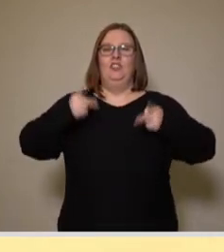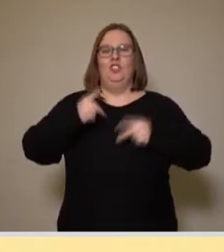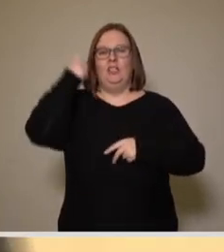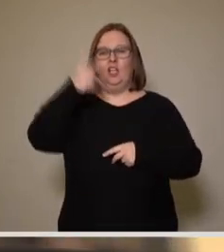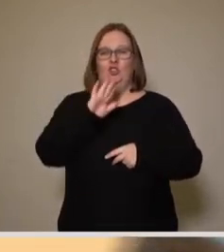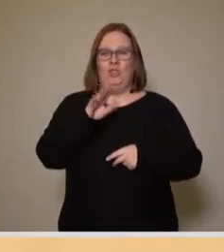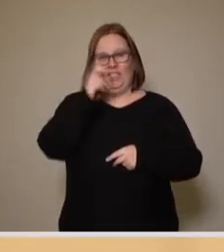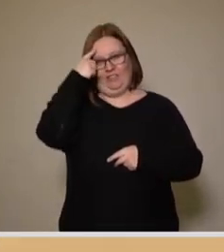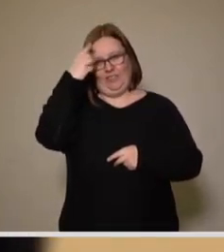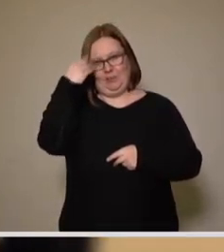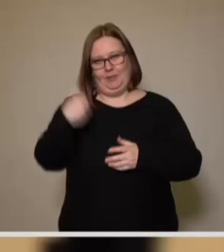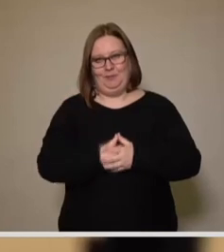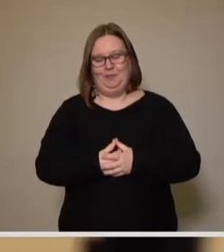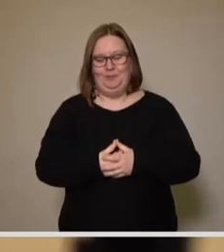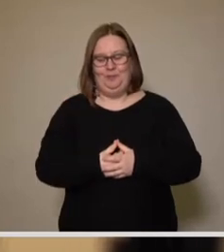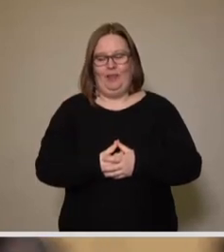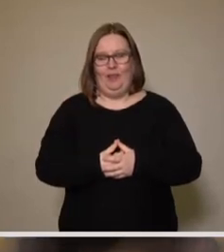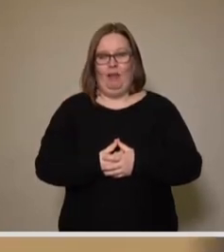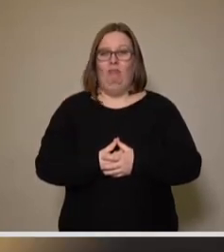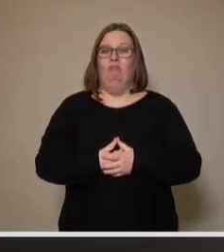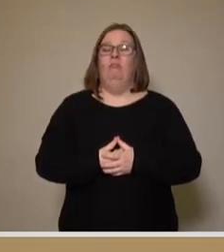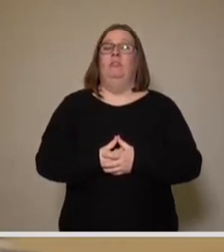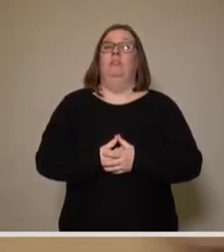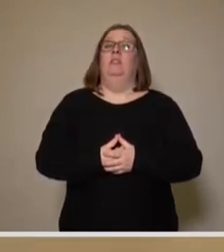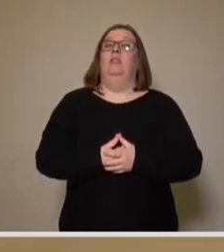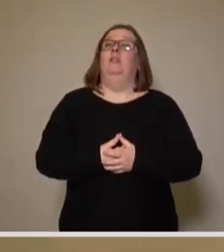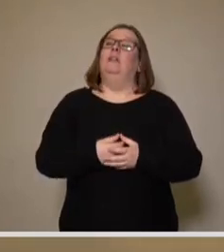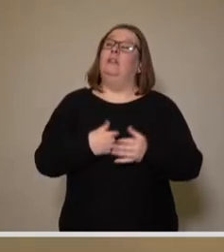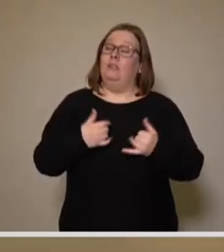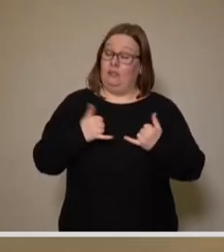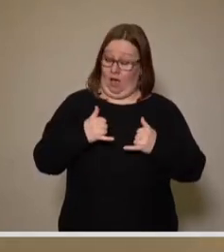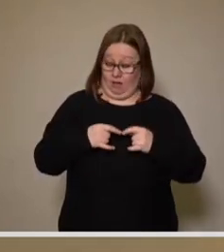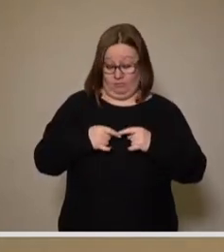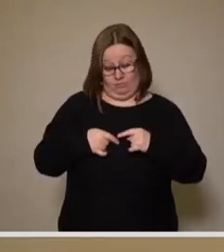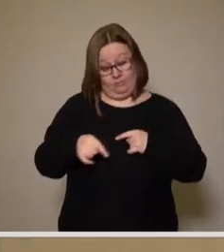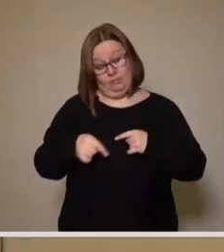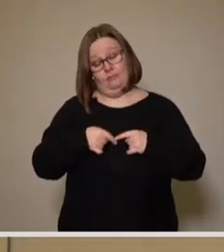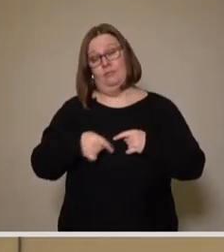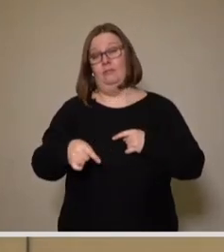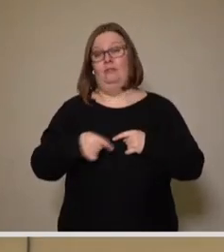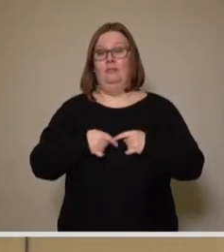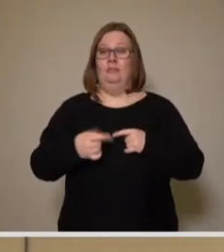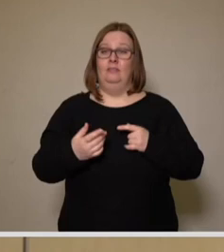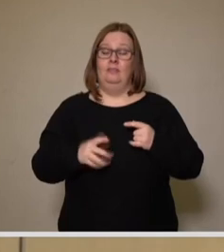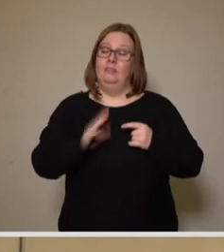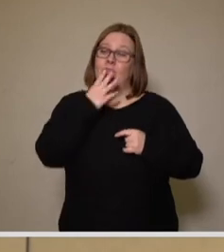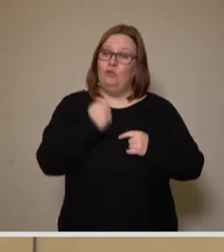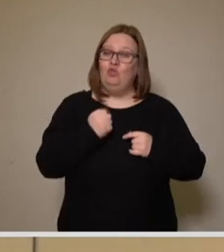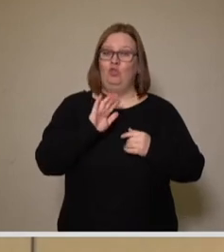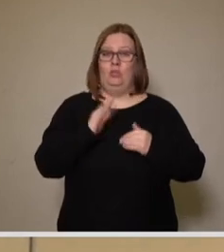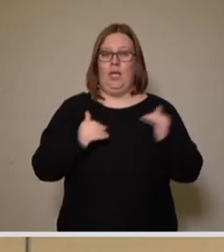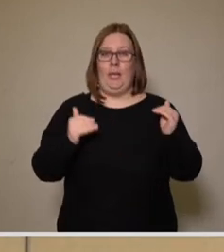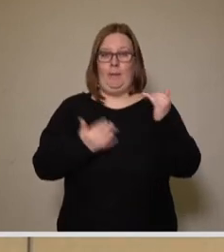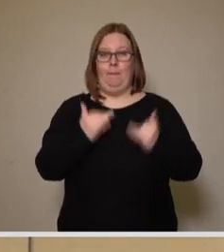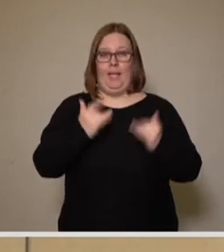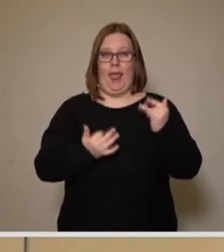Schulte-Wissermann, Ja, wir wollen Ihnen sehr bald die Bilanz auf Basis der Daten von